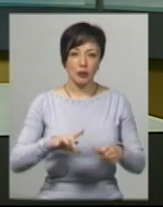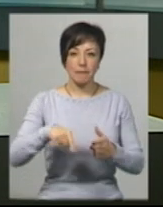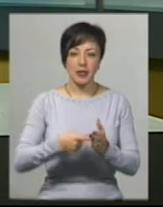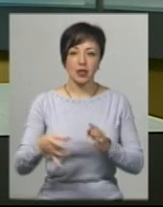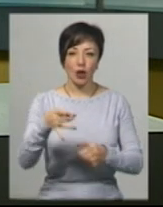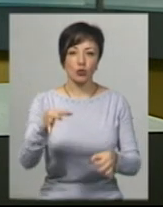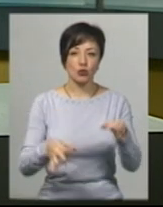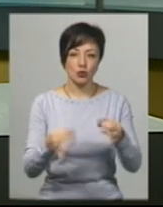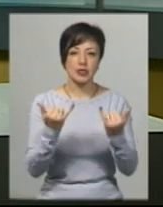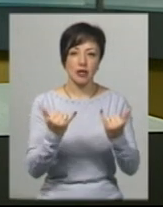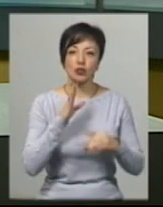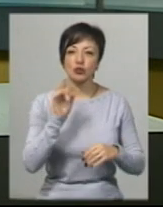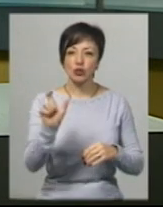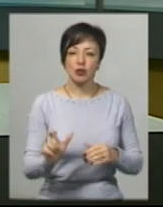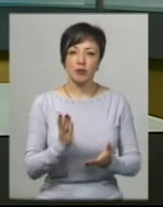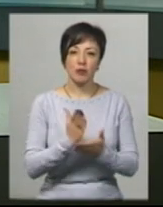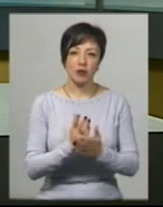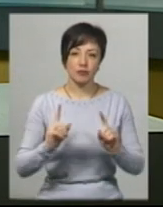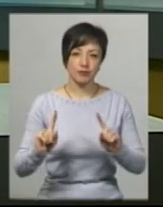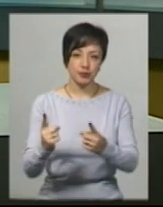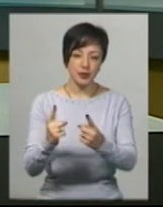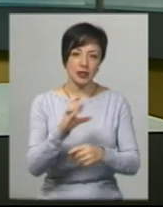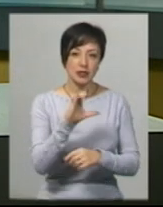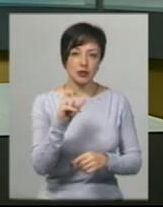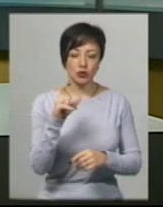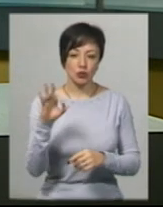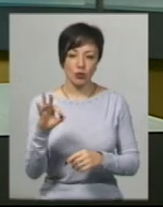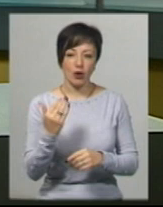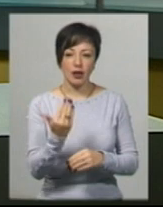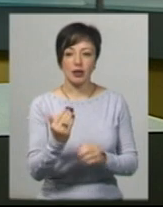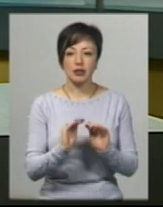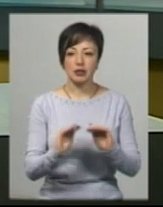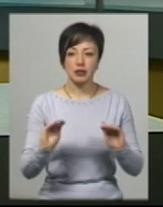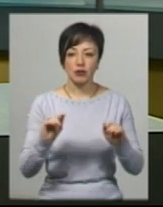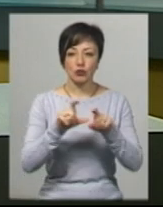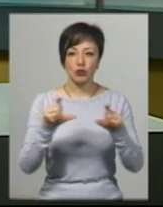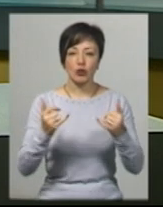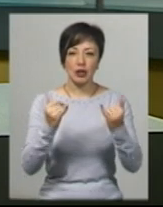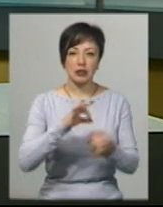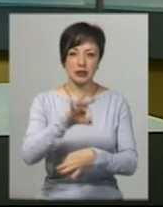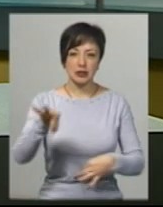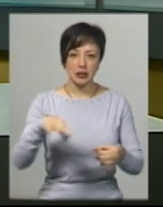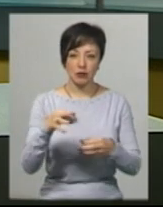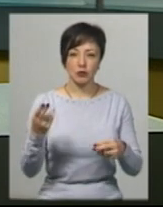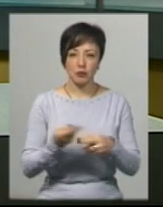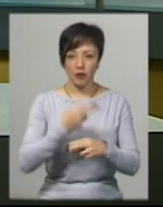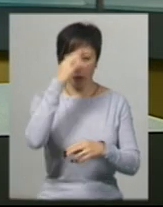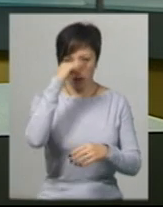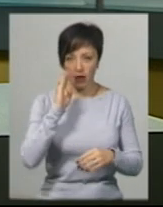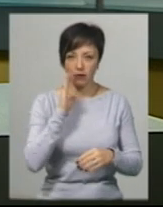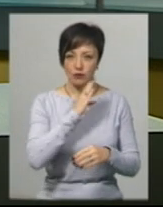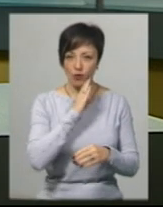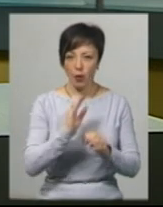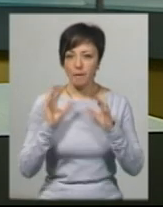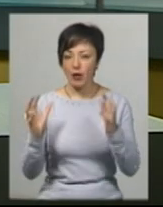міськрайонний суд. Зараз жінка перебуває під вартою у слідчому ізоляторі, а її діти в установі для дітей-сирід, які позбавлені батьківського